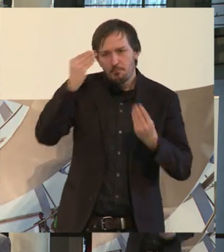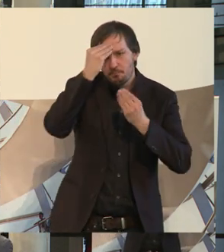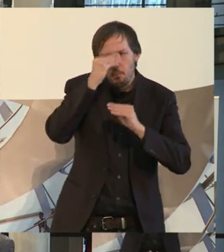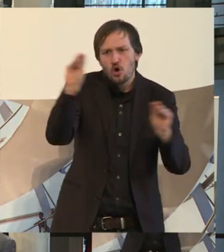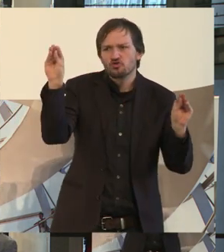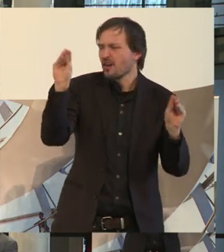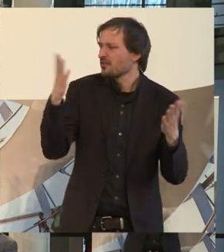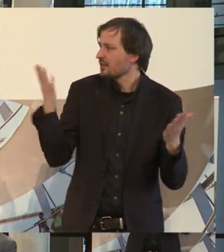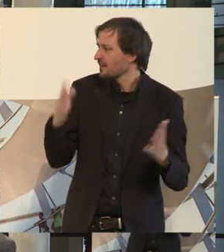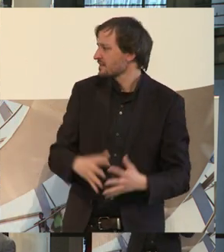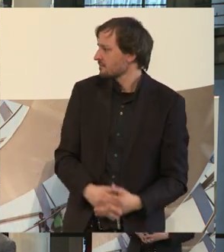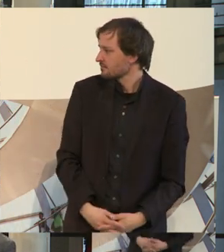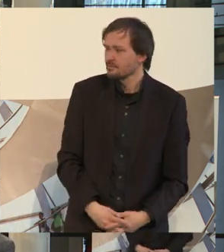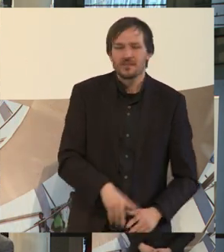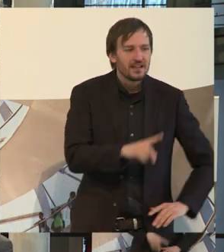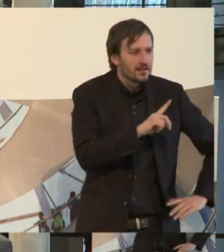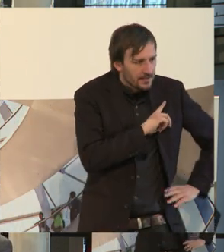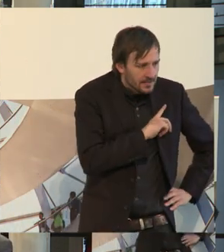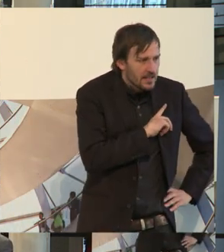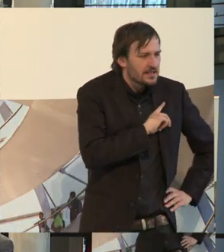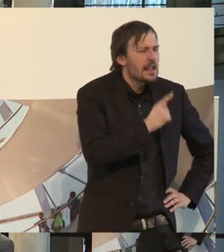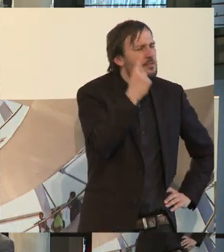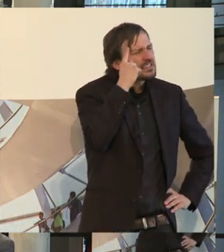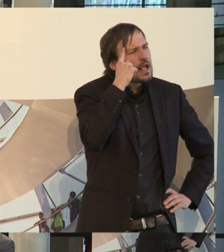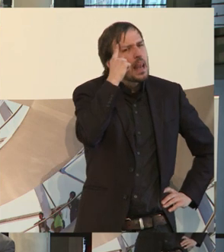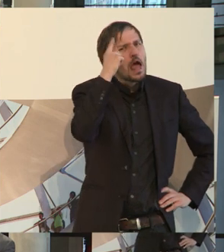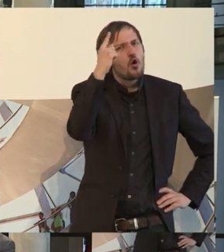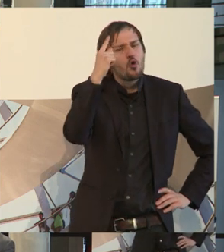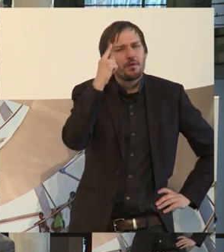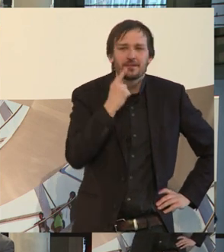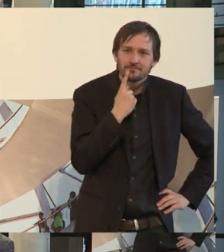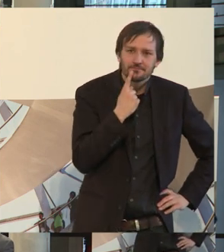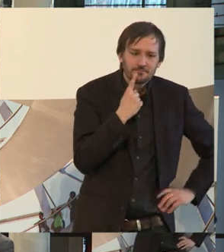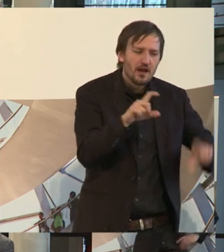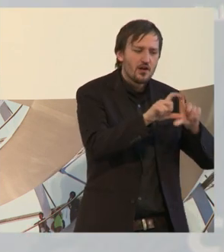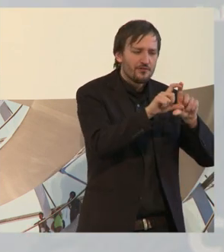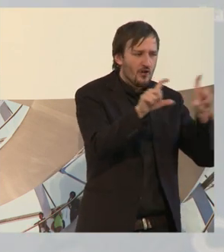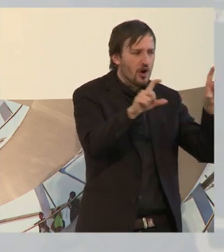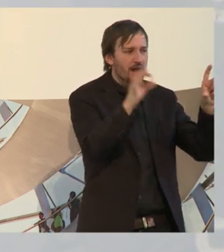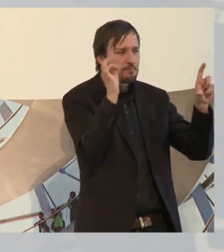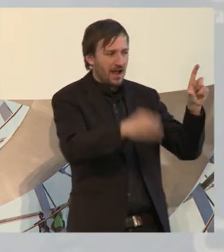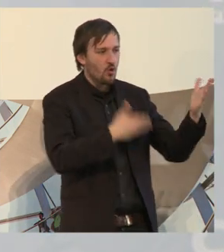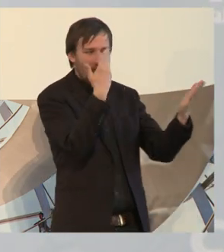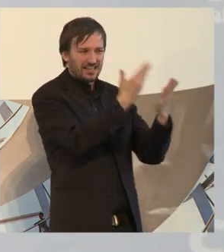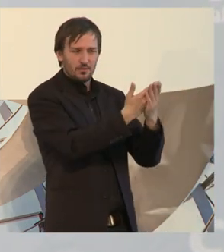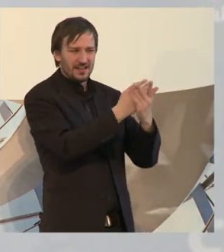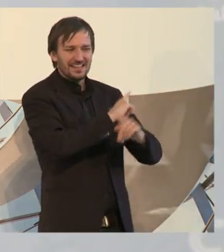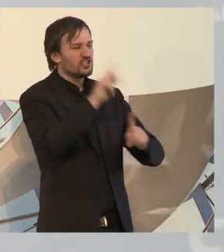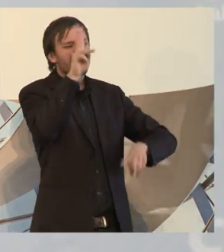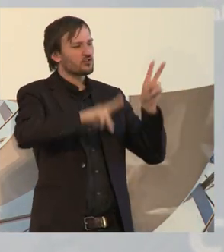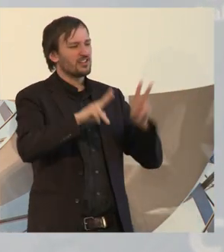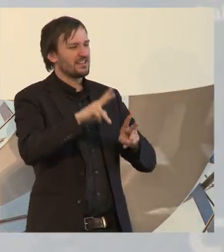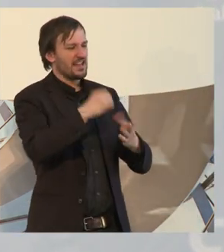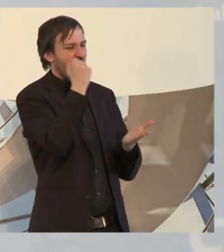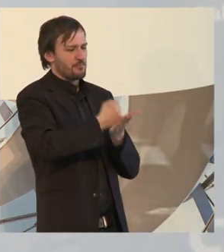mitgeben möchten? Ich glaube, dass Unternehmen ein Angebot aus einer Hand brauchen. Ich glaube, um das Potenzial von